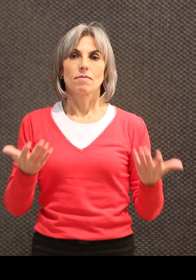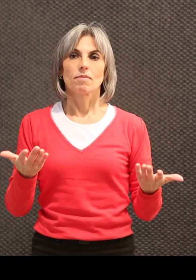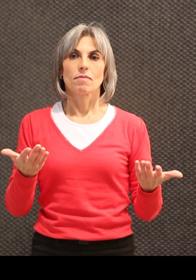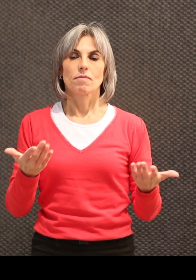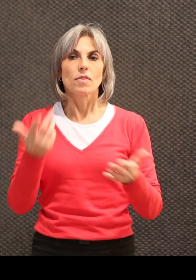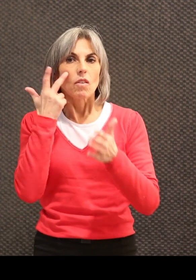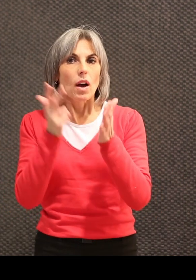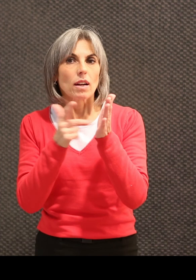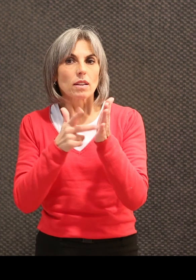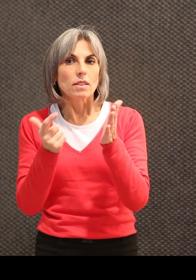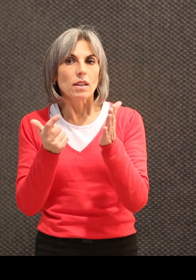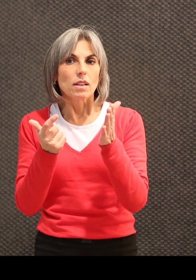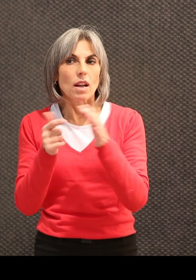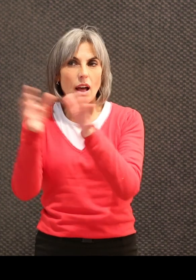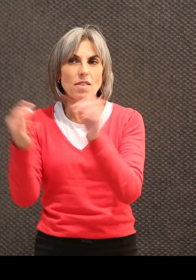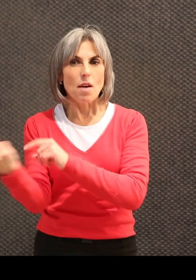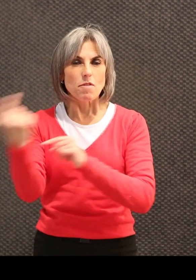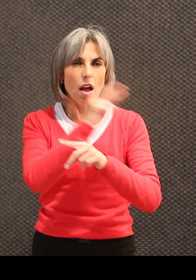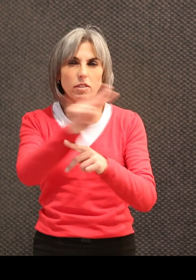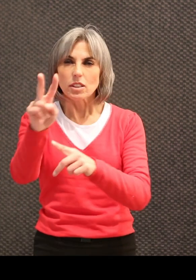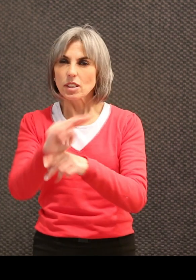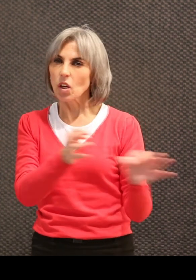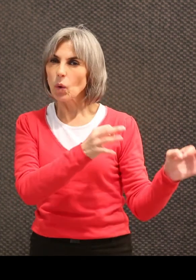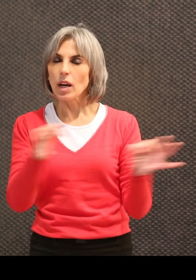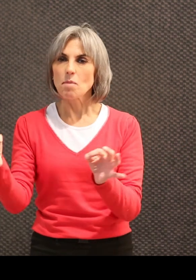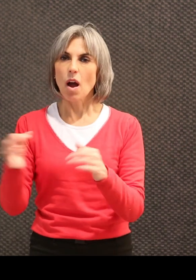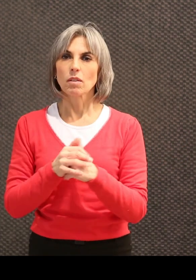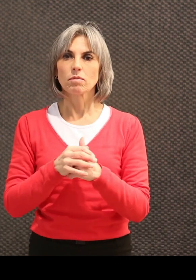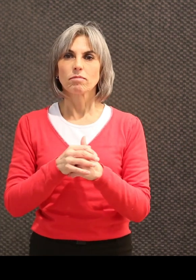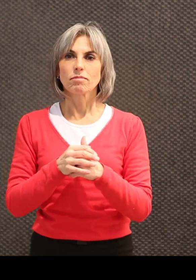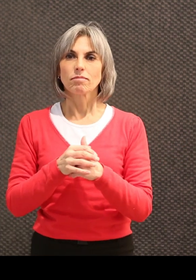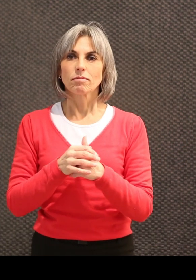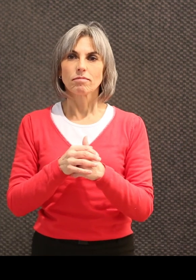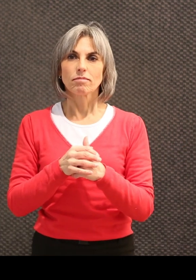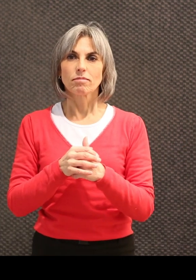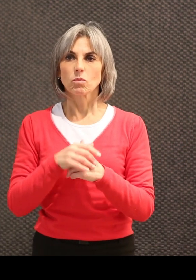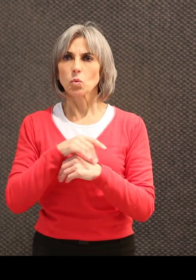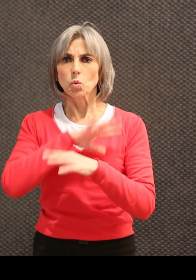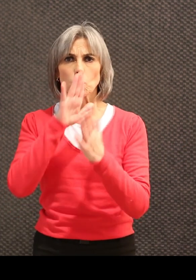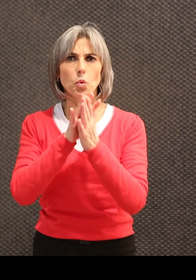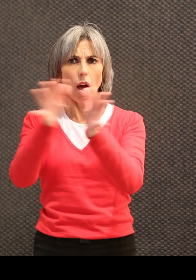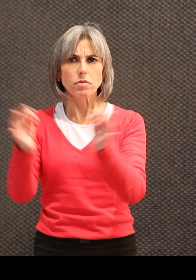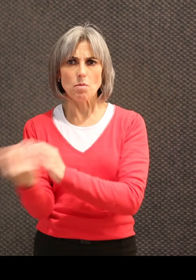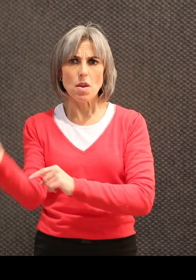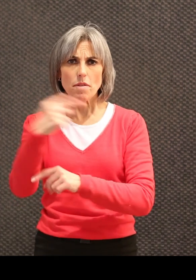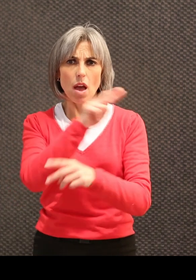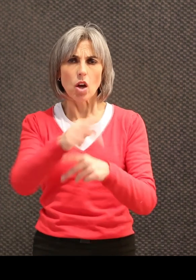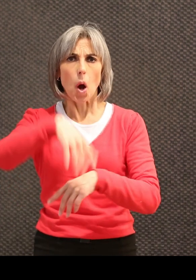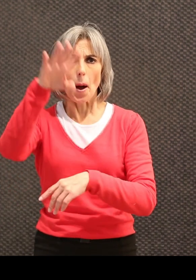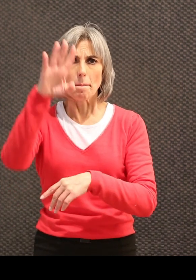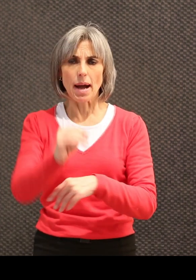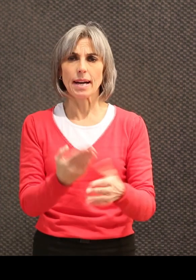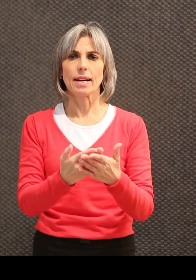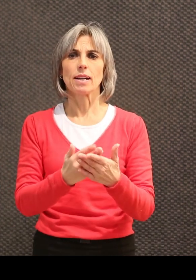On essaie, quand je dis que la famille vient lui rendre visite,'est pas spécialement nous cinq. C'est toute la famille qui se passe de notre grand-mère